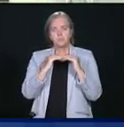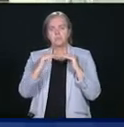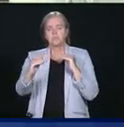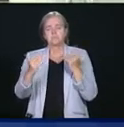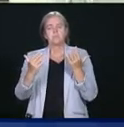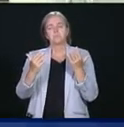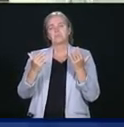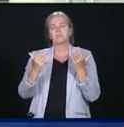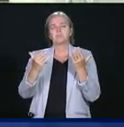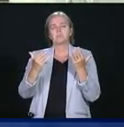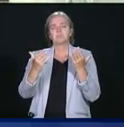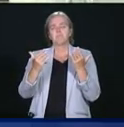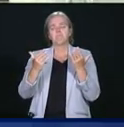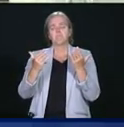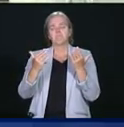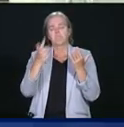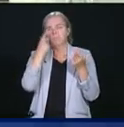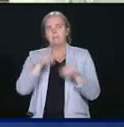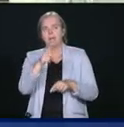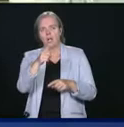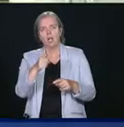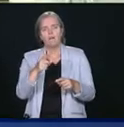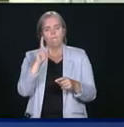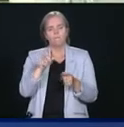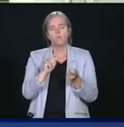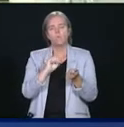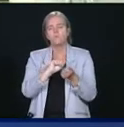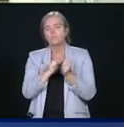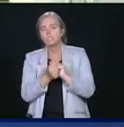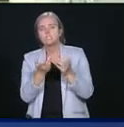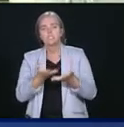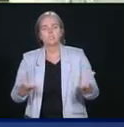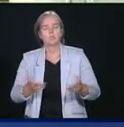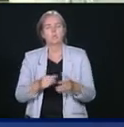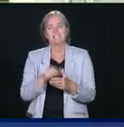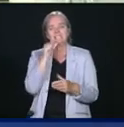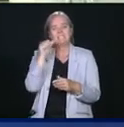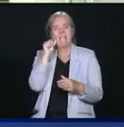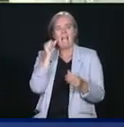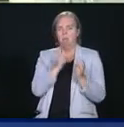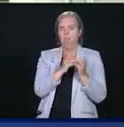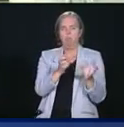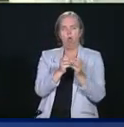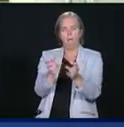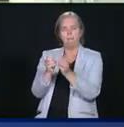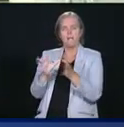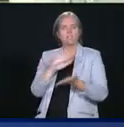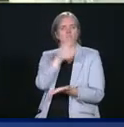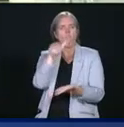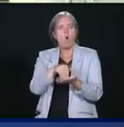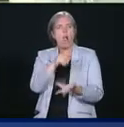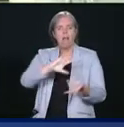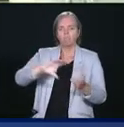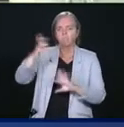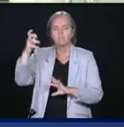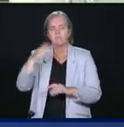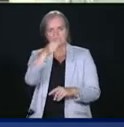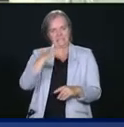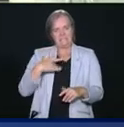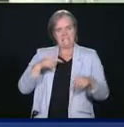à ce défi-là? Il y eu de la casse à Montréal hier soir en marge de la manifestation. Êtes-vous inquiet que ça dégénère au Canada?